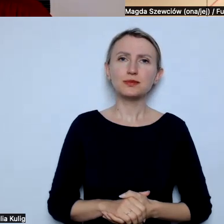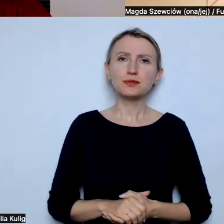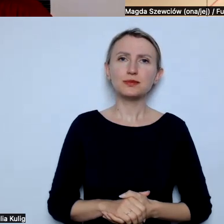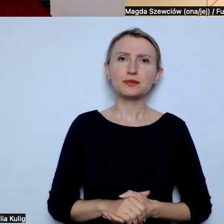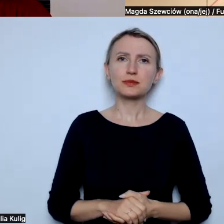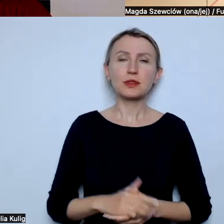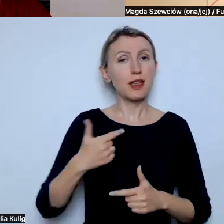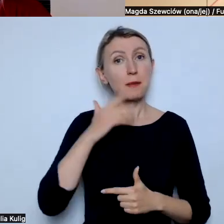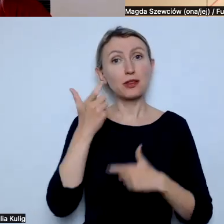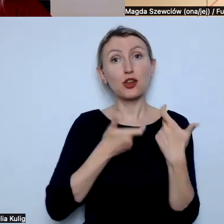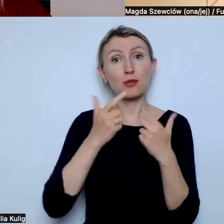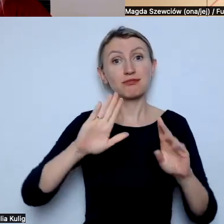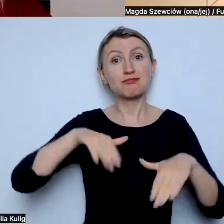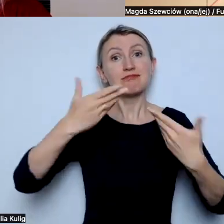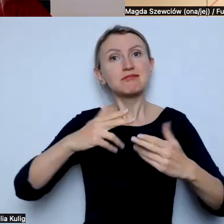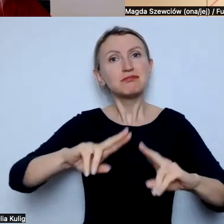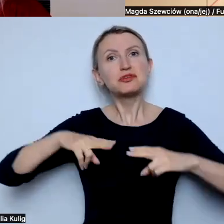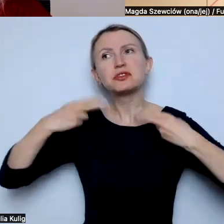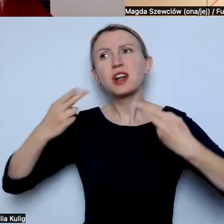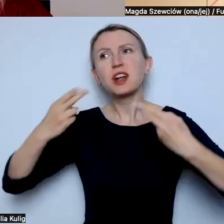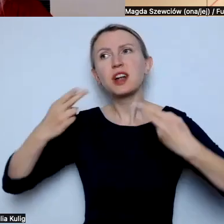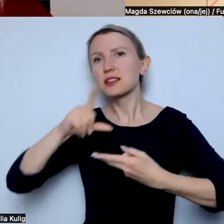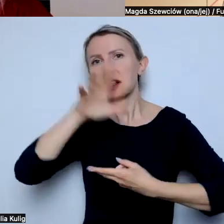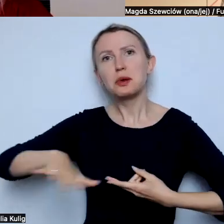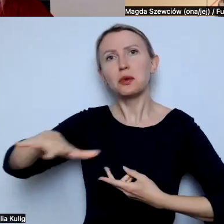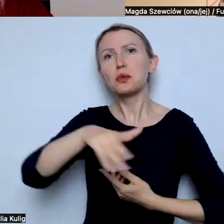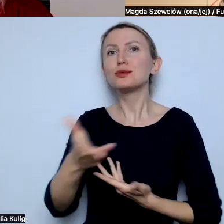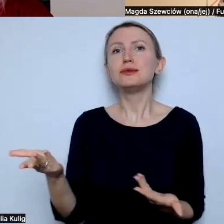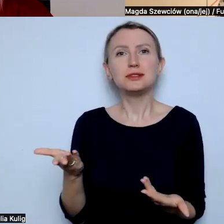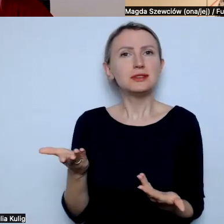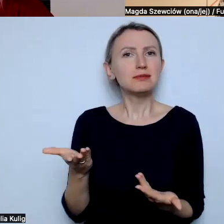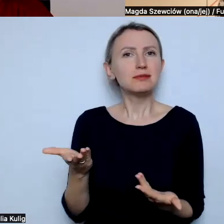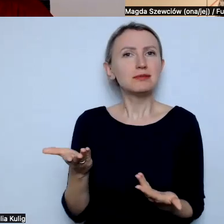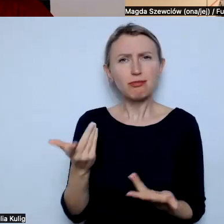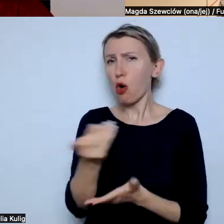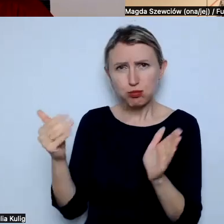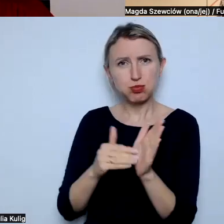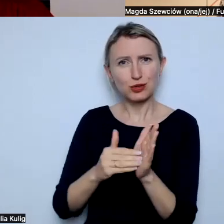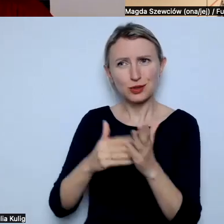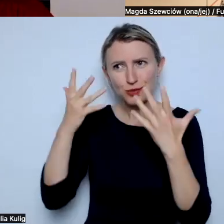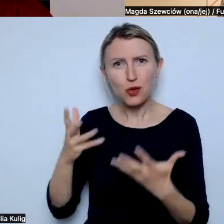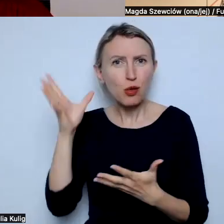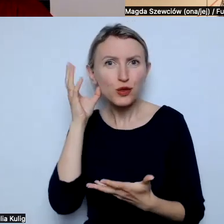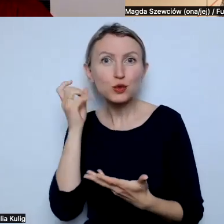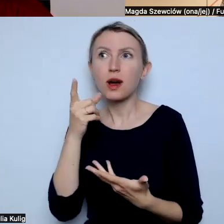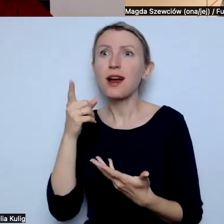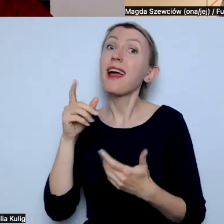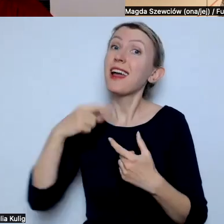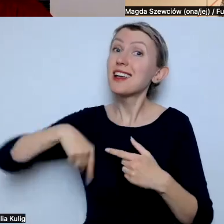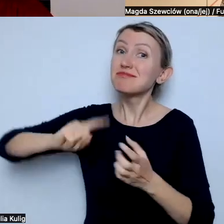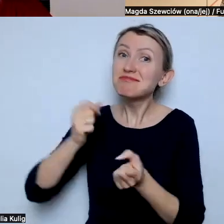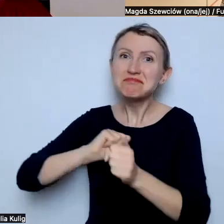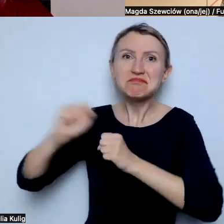budować przekaz dla ludzi, którzy potrzebują usłyszeć, że hej, jest nas więcej,